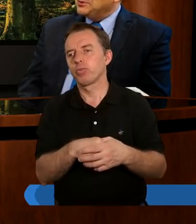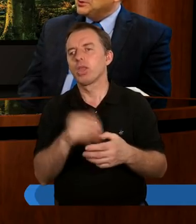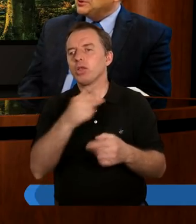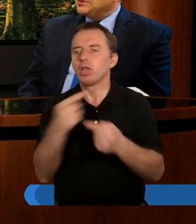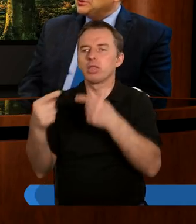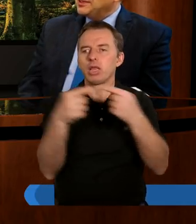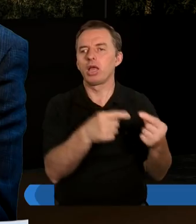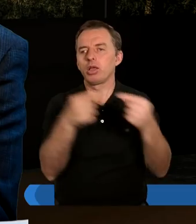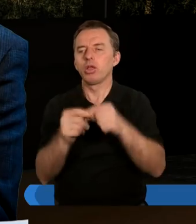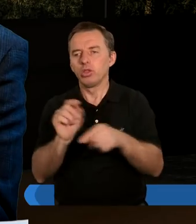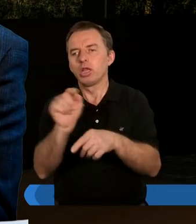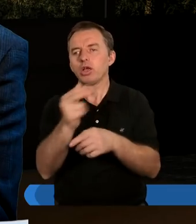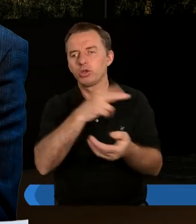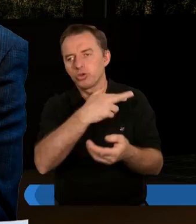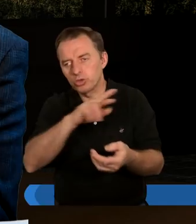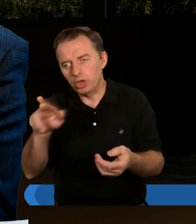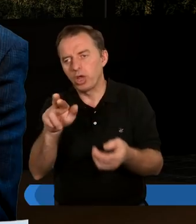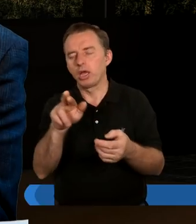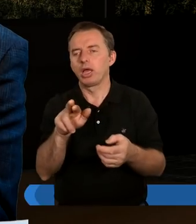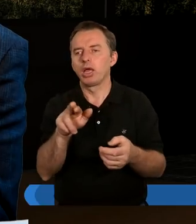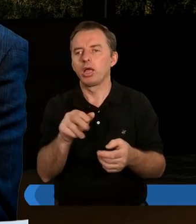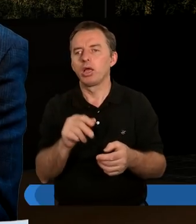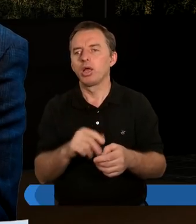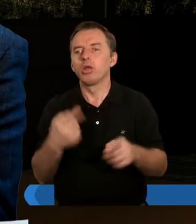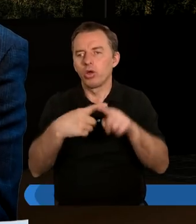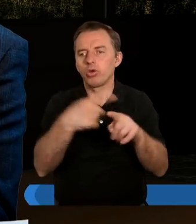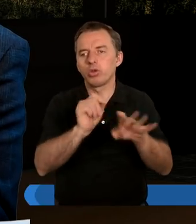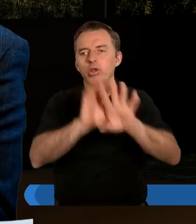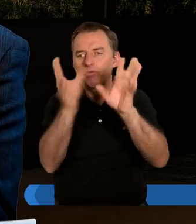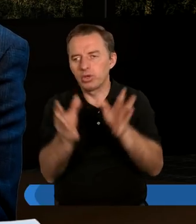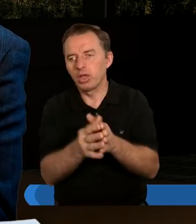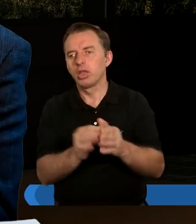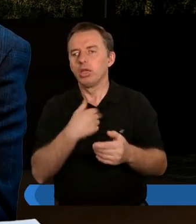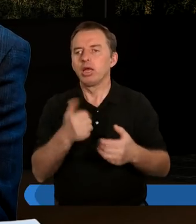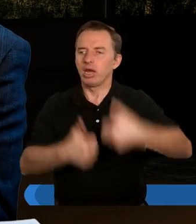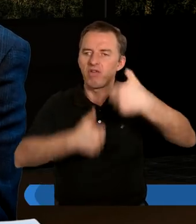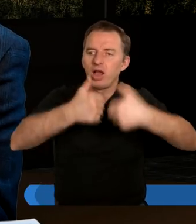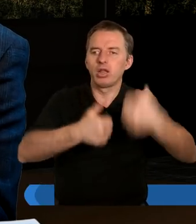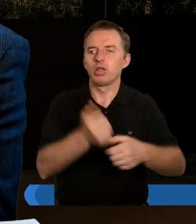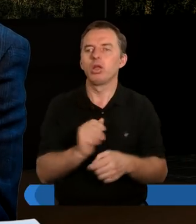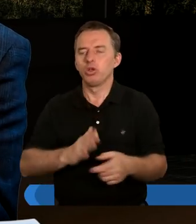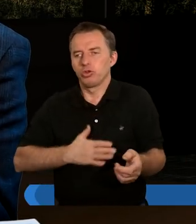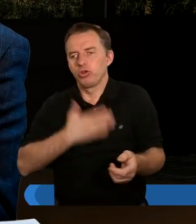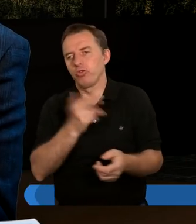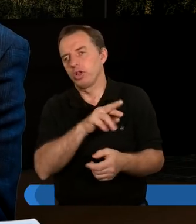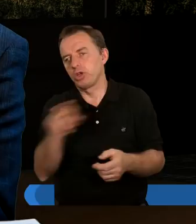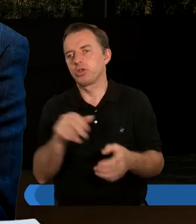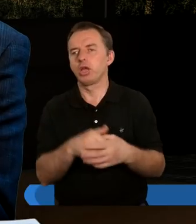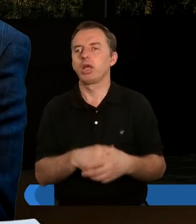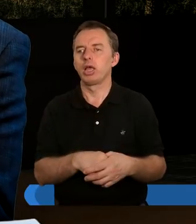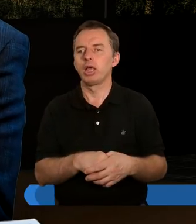Potrafią dyskutować o świętych rzeczach i się różnić tym wszystkim i rywalizować. Dziwna rzecz.